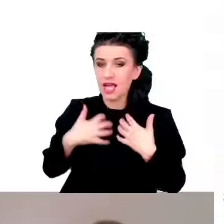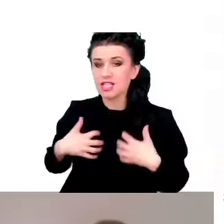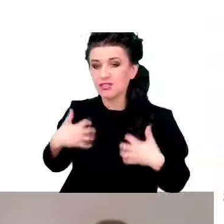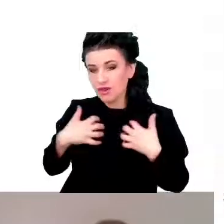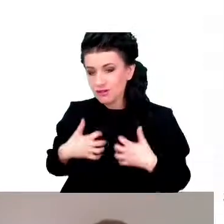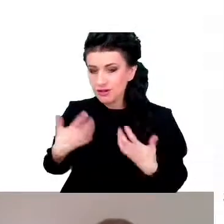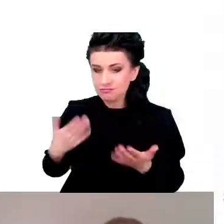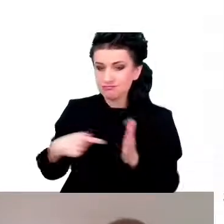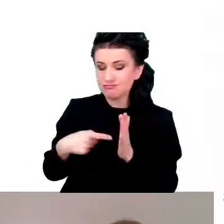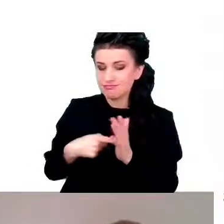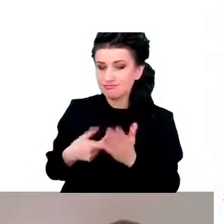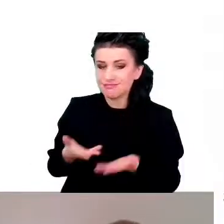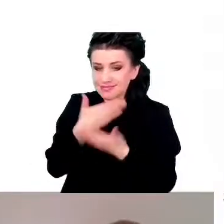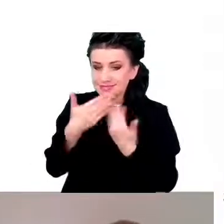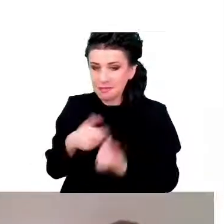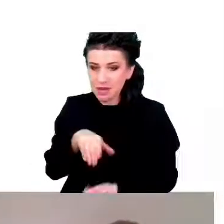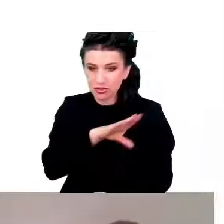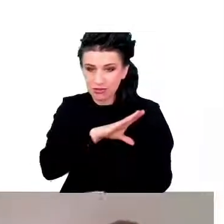przynajmniej są nieśmiertelne.